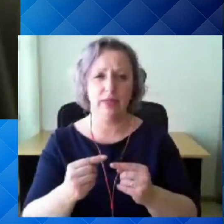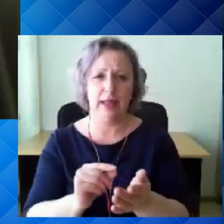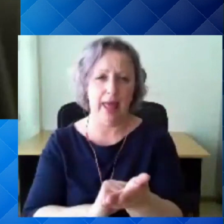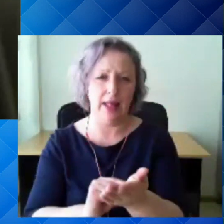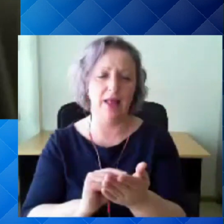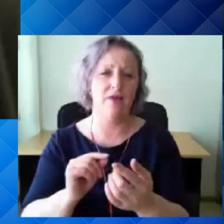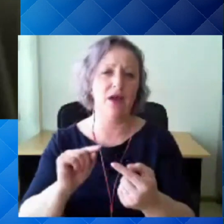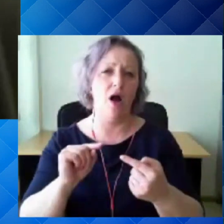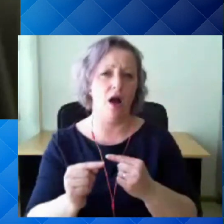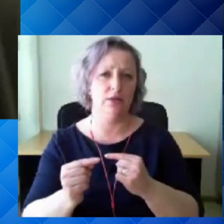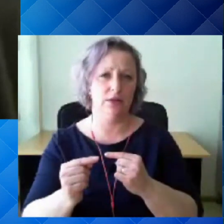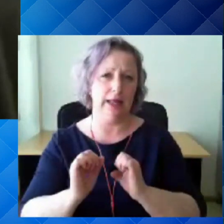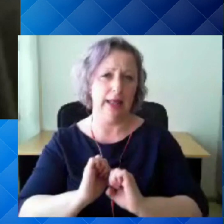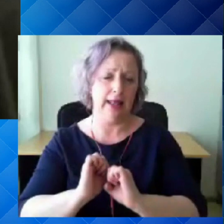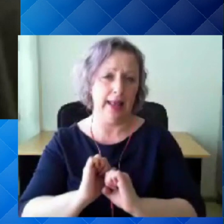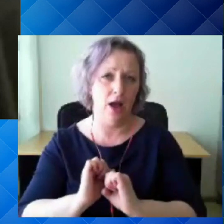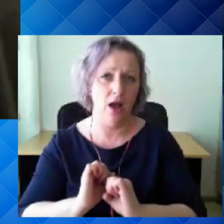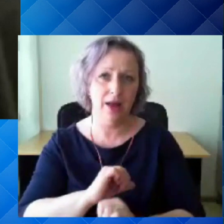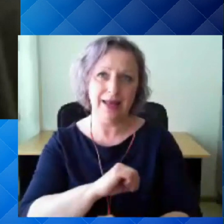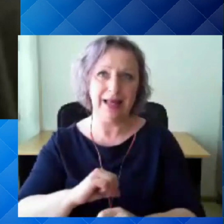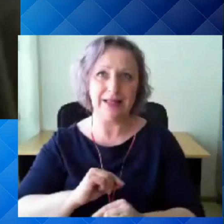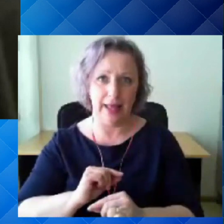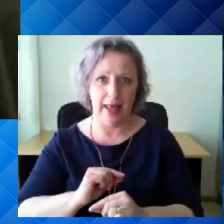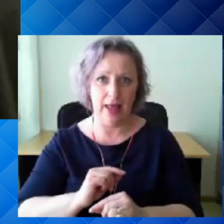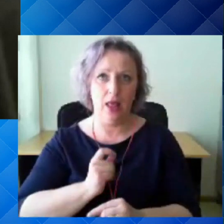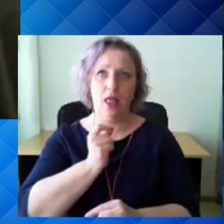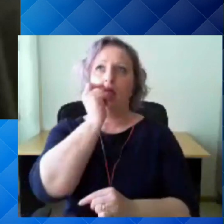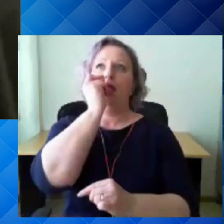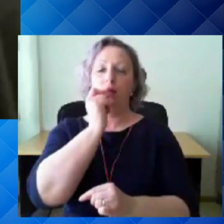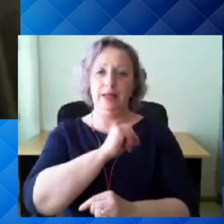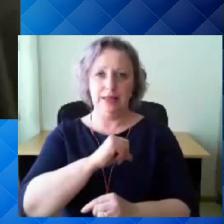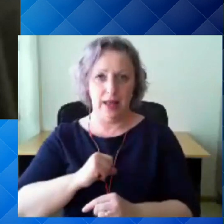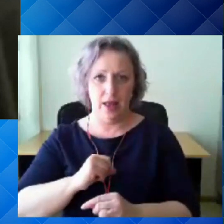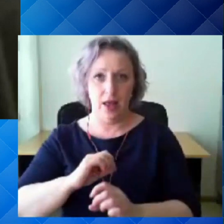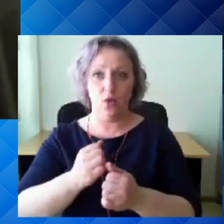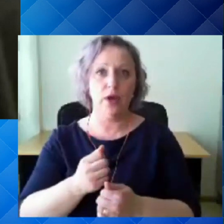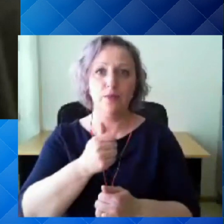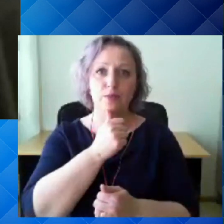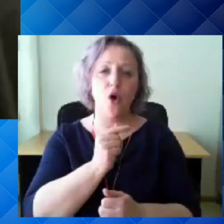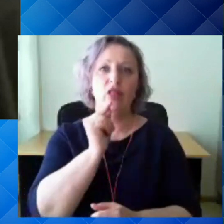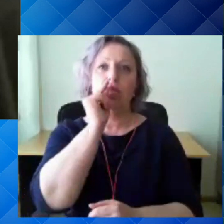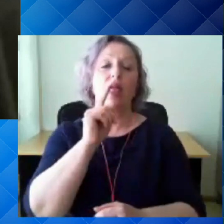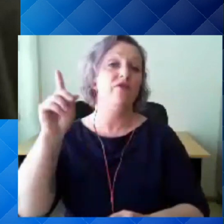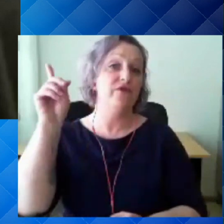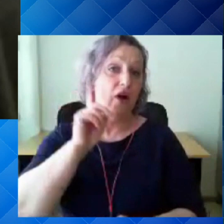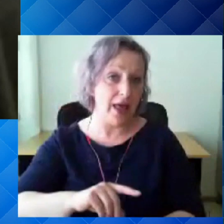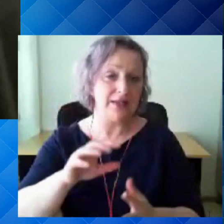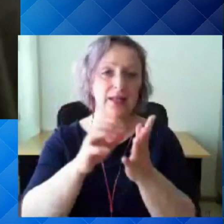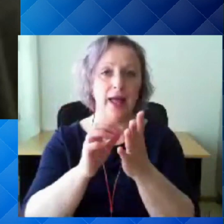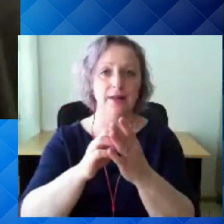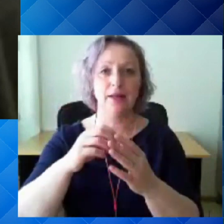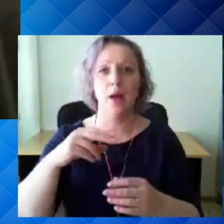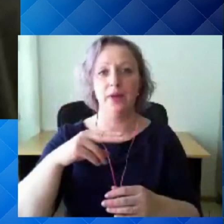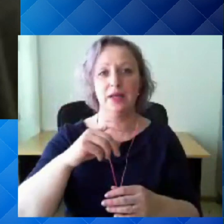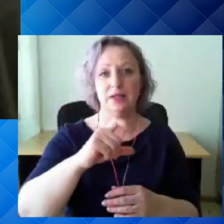ise endalt proovi võtmine. Kui proovi võetakse valesti, siis ka PCR positiivne